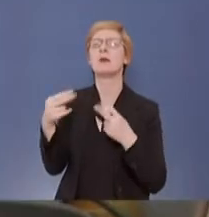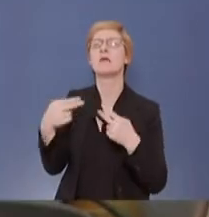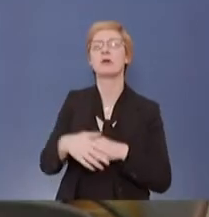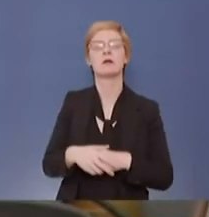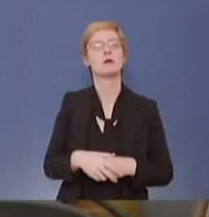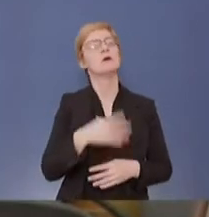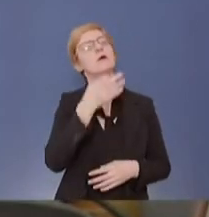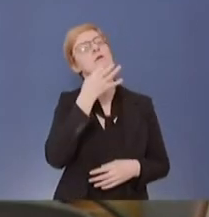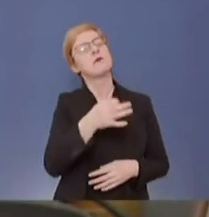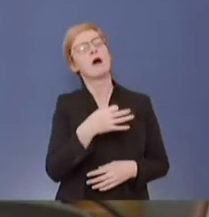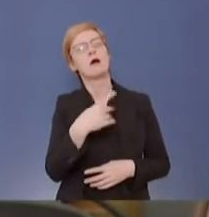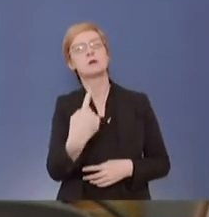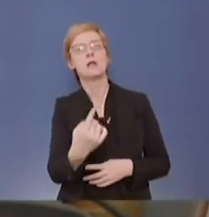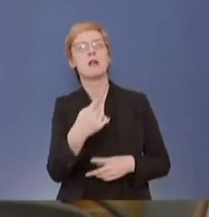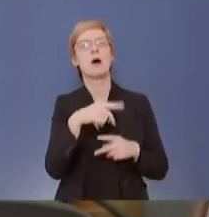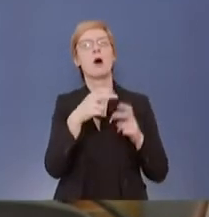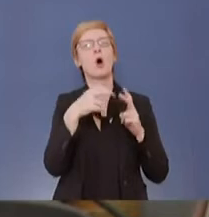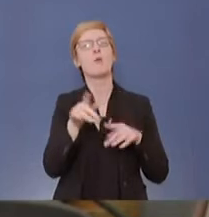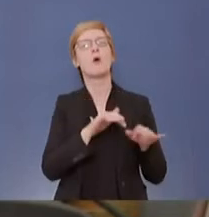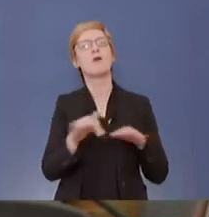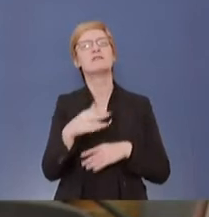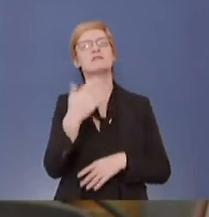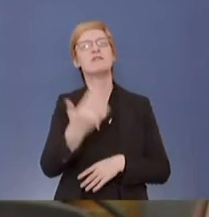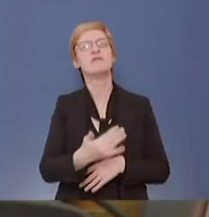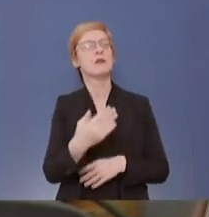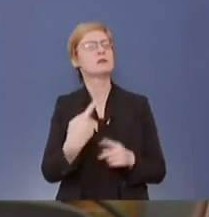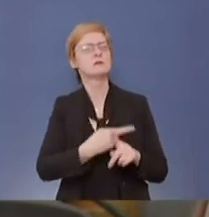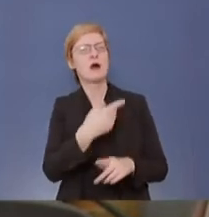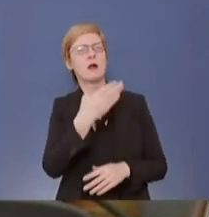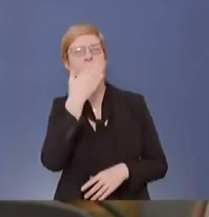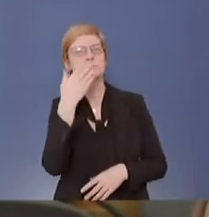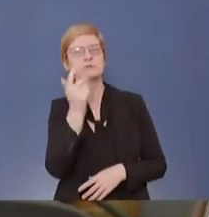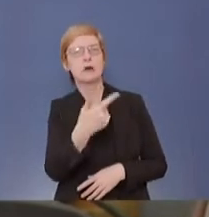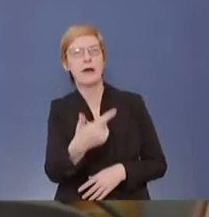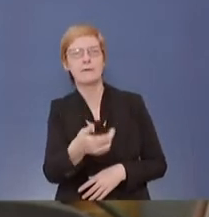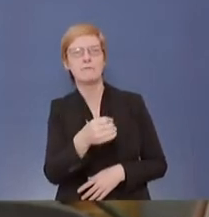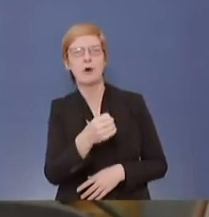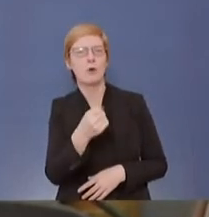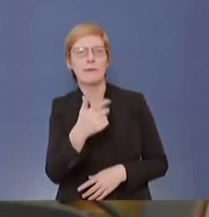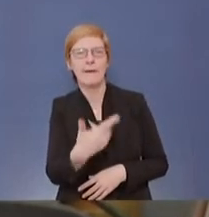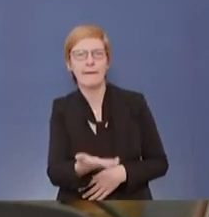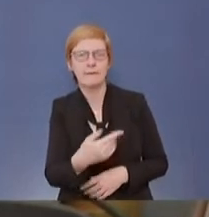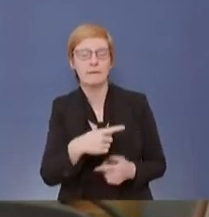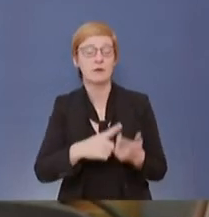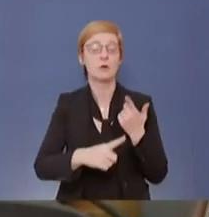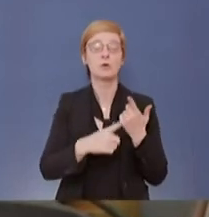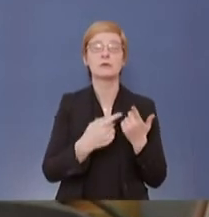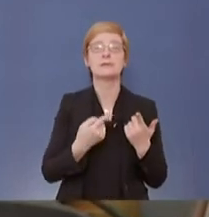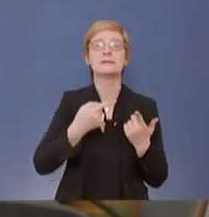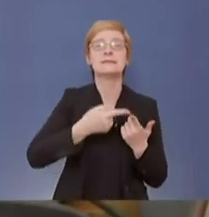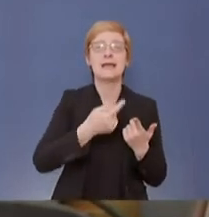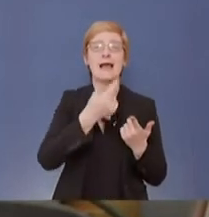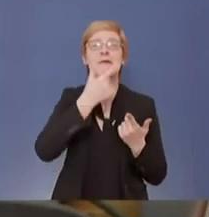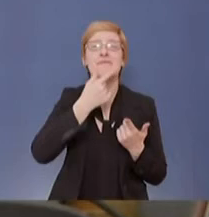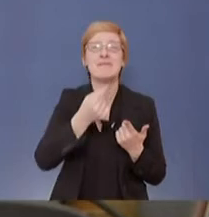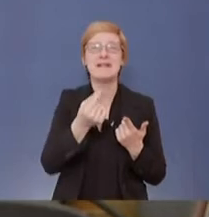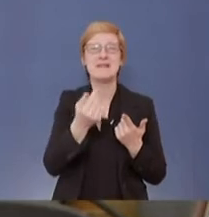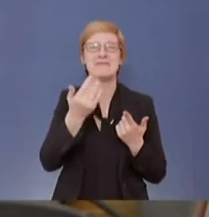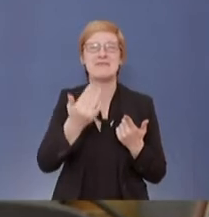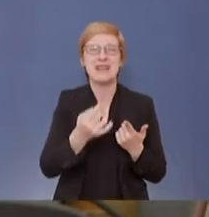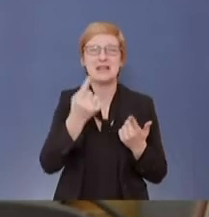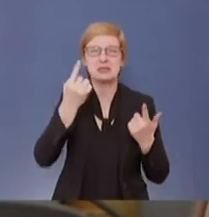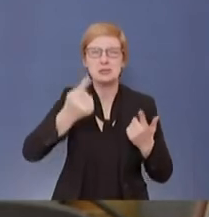Zahlen, wie viele Leute im Homeoffice sind? Und haben Sie eine Zielgröße, wie viele ins Homeoffice gehen? Und was ist mit den